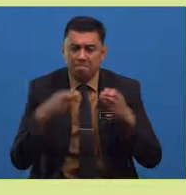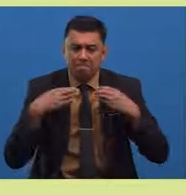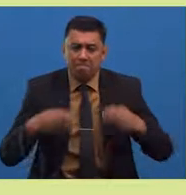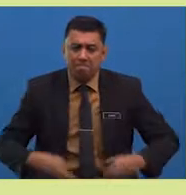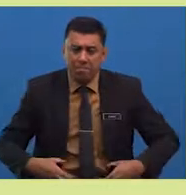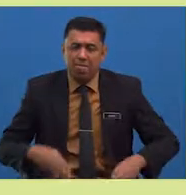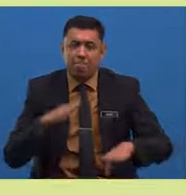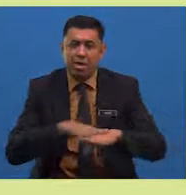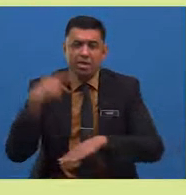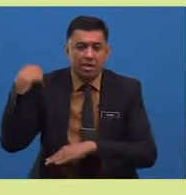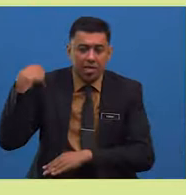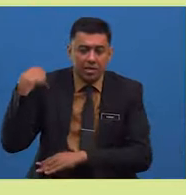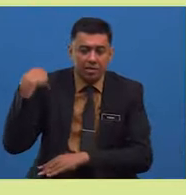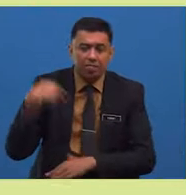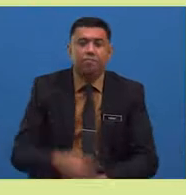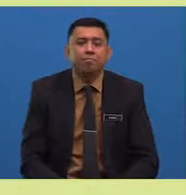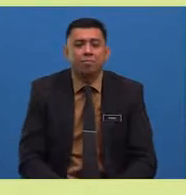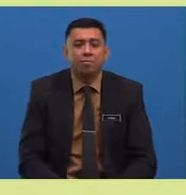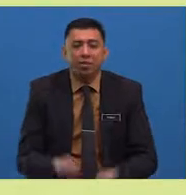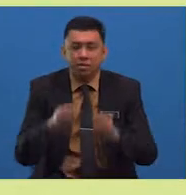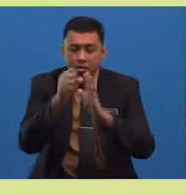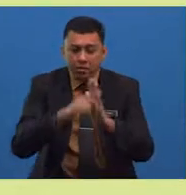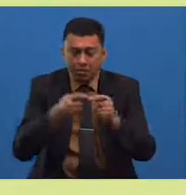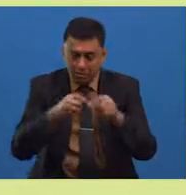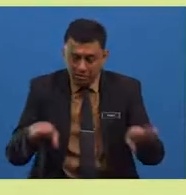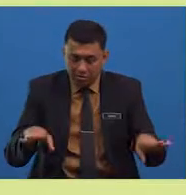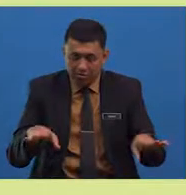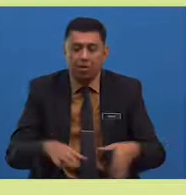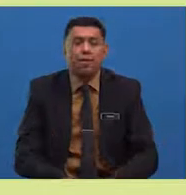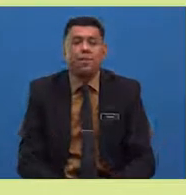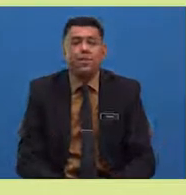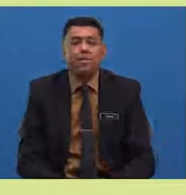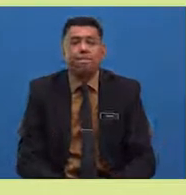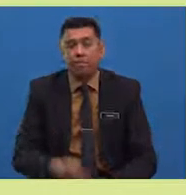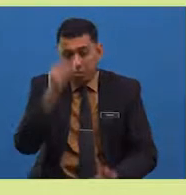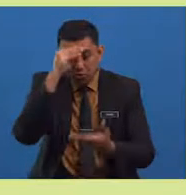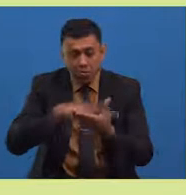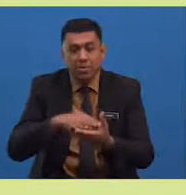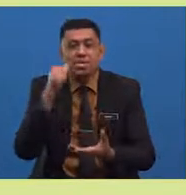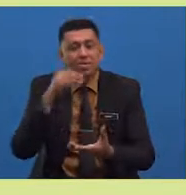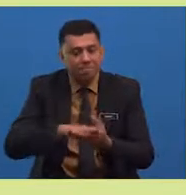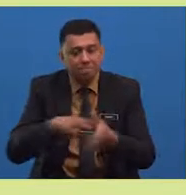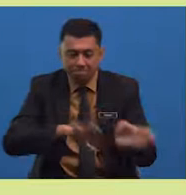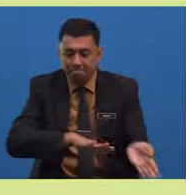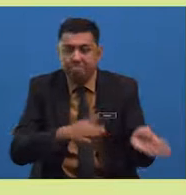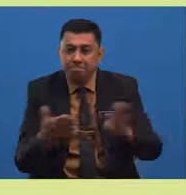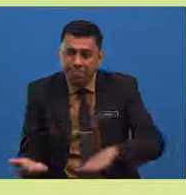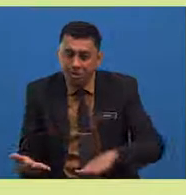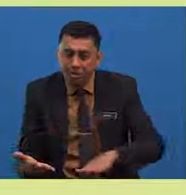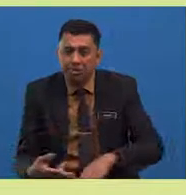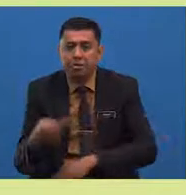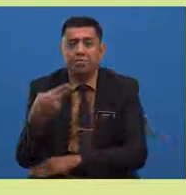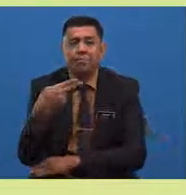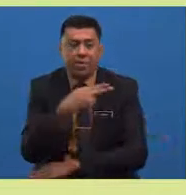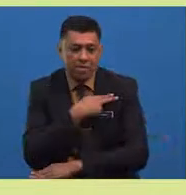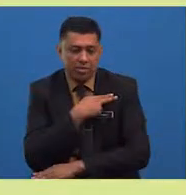pada kakinya. Setelah suami isteri itu meninggal dunia, harta benda mereka